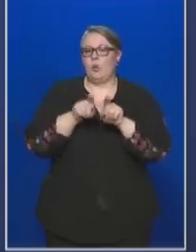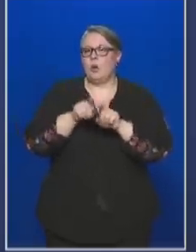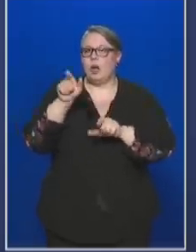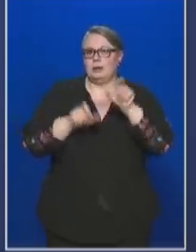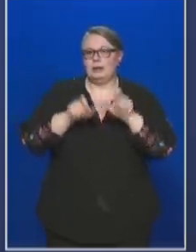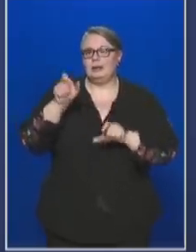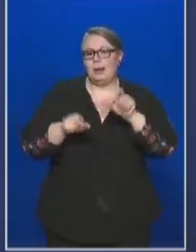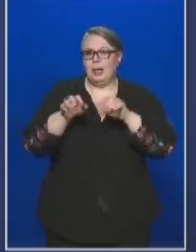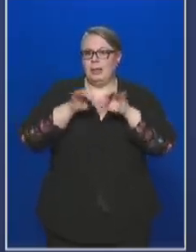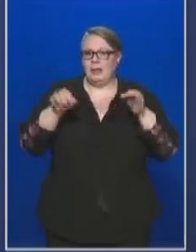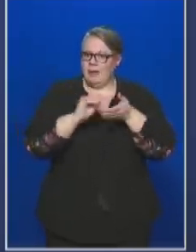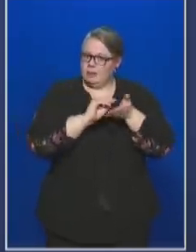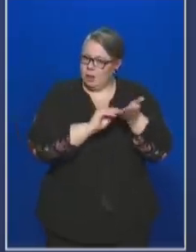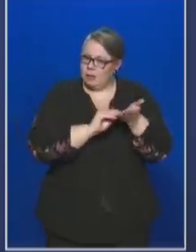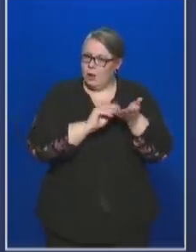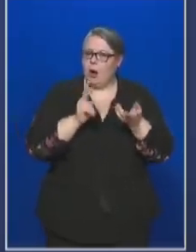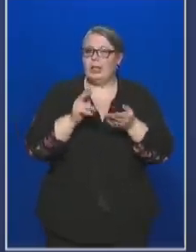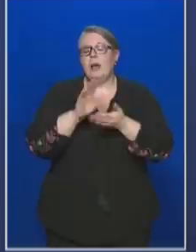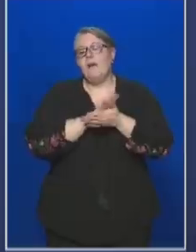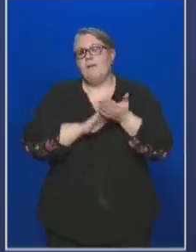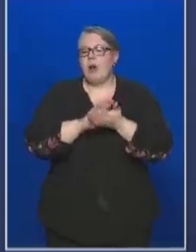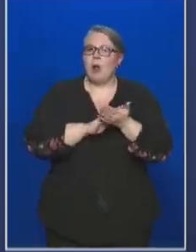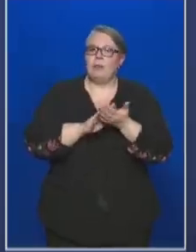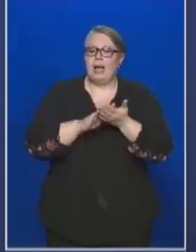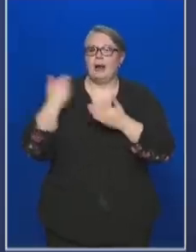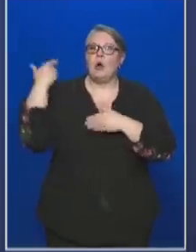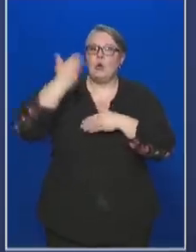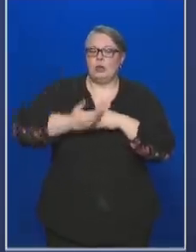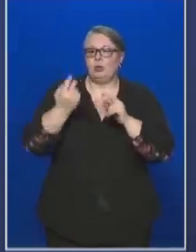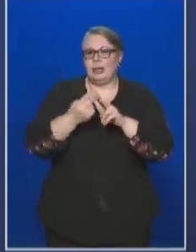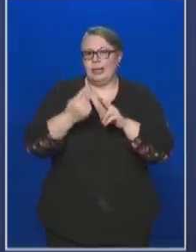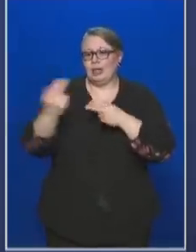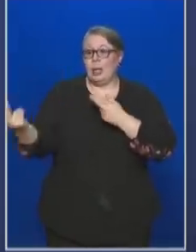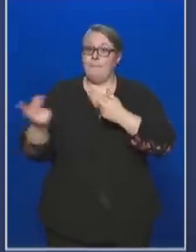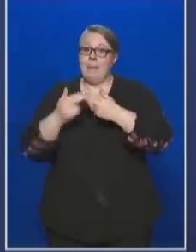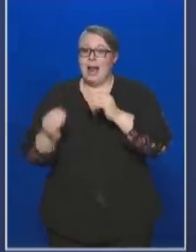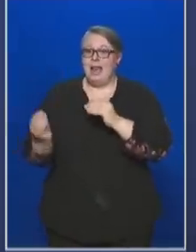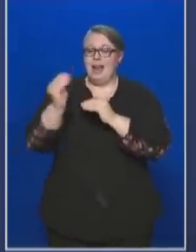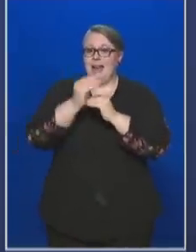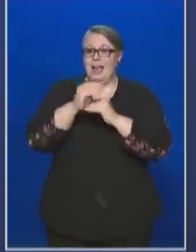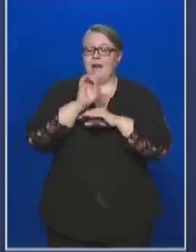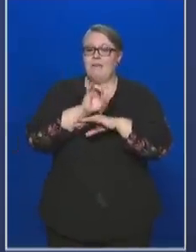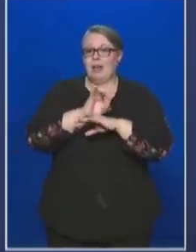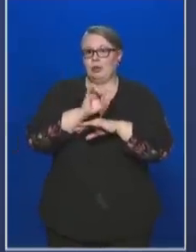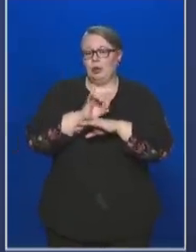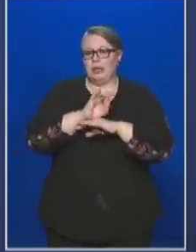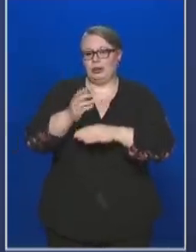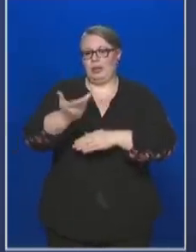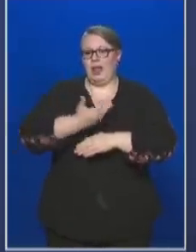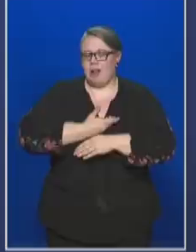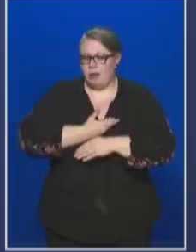személyt tartunk nyilván, aki valamely krónikus betegsége mellé még a fertőződést